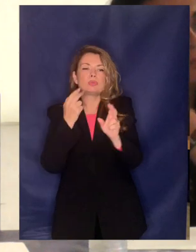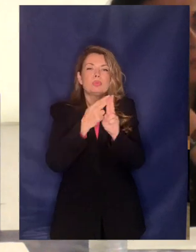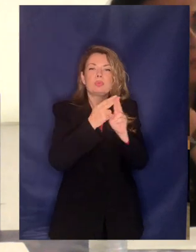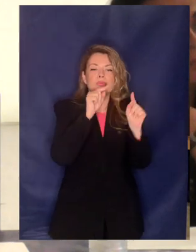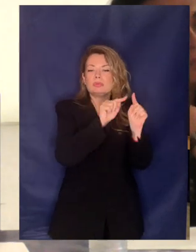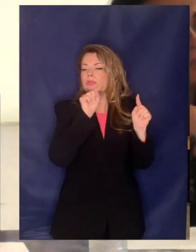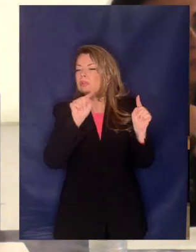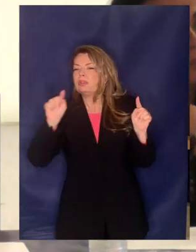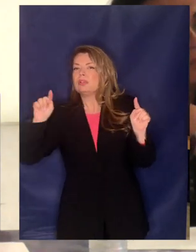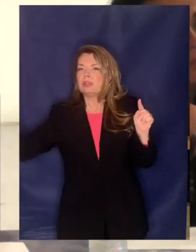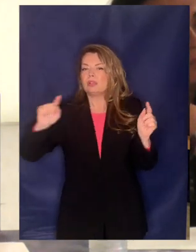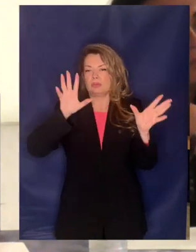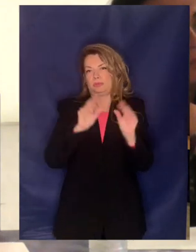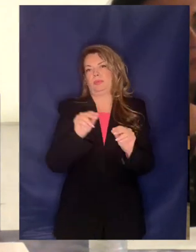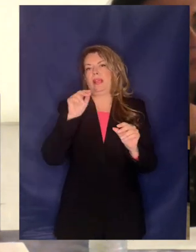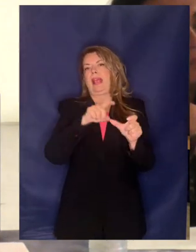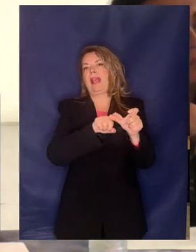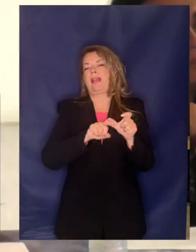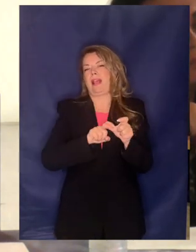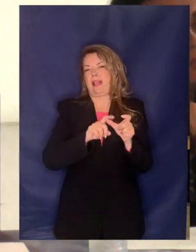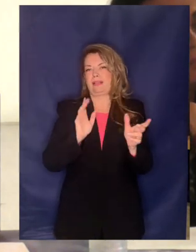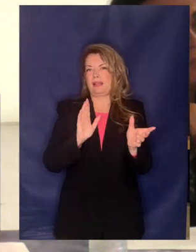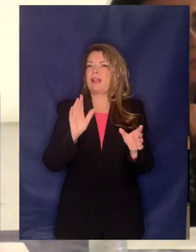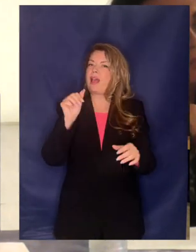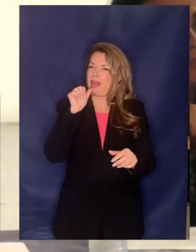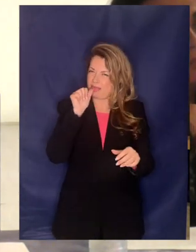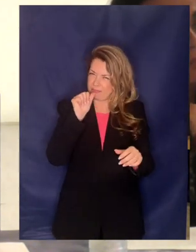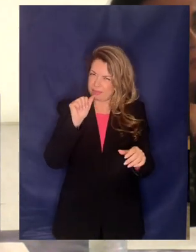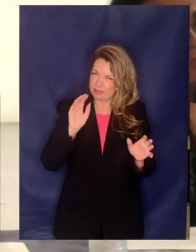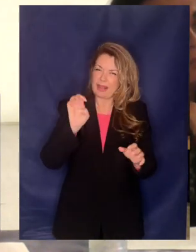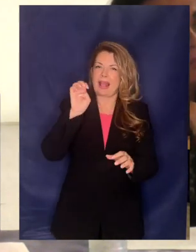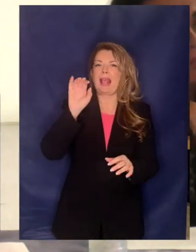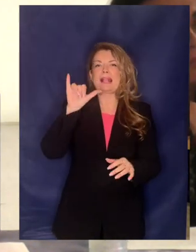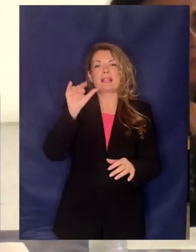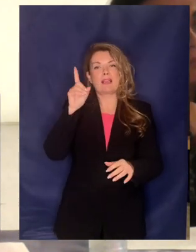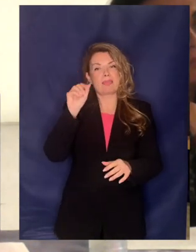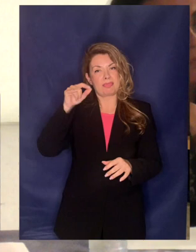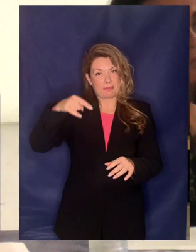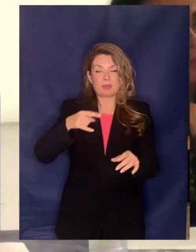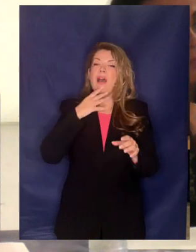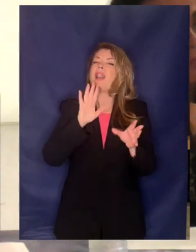στη μετοχική σύνθεση της ADAP και τα στοιχεία επειδή πρέπει να είναι